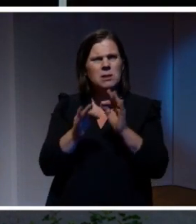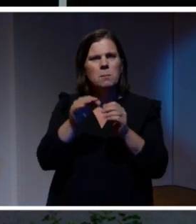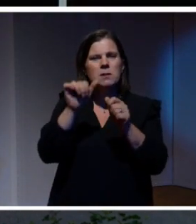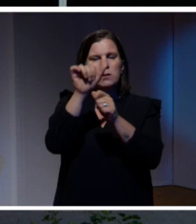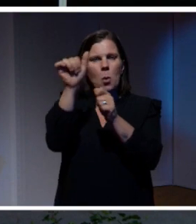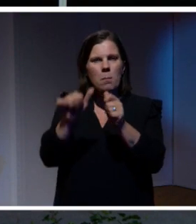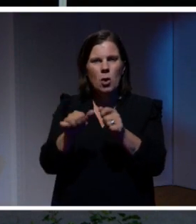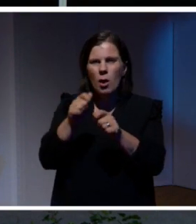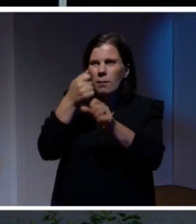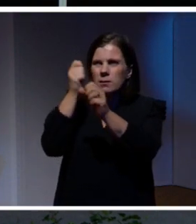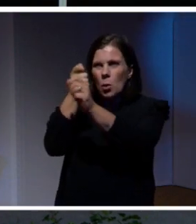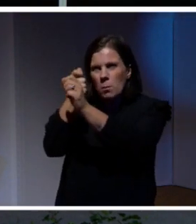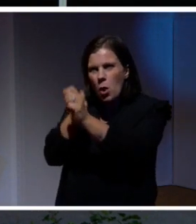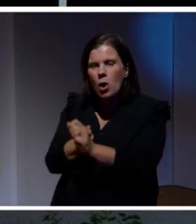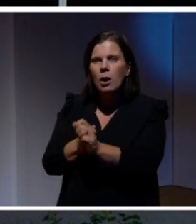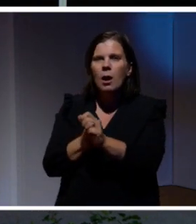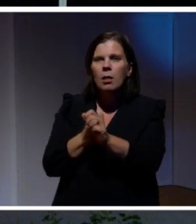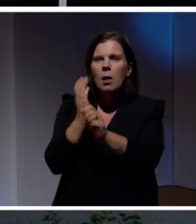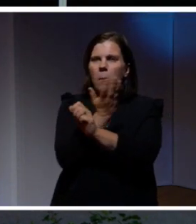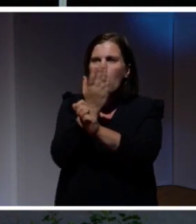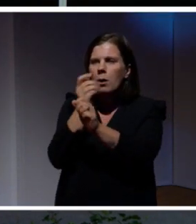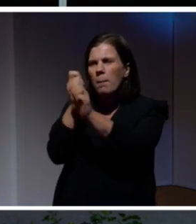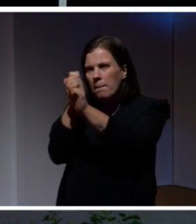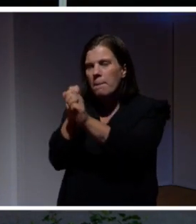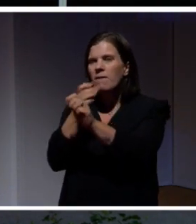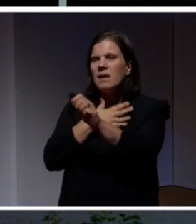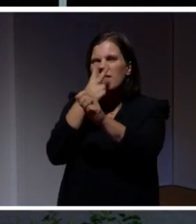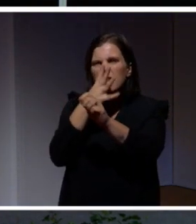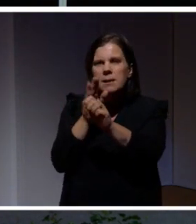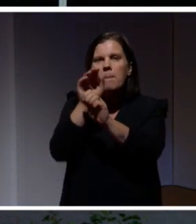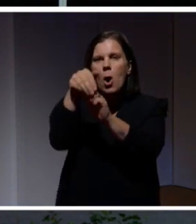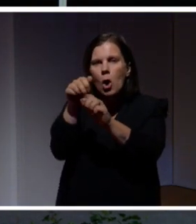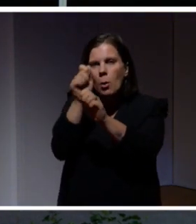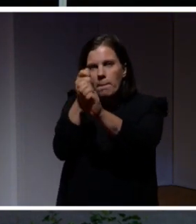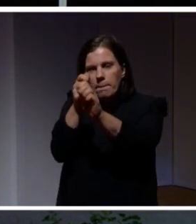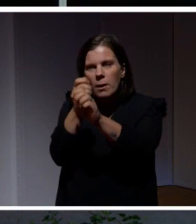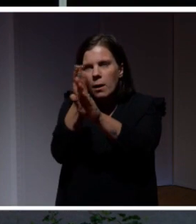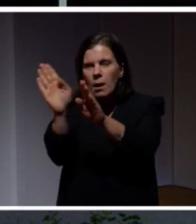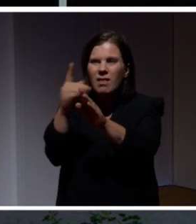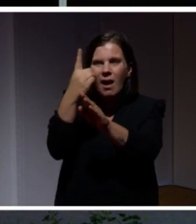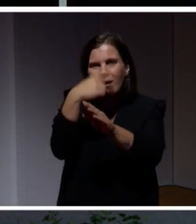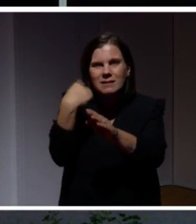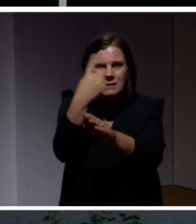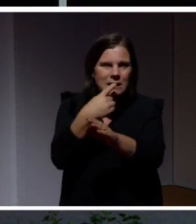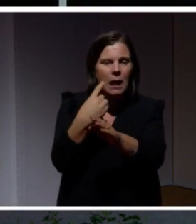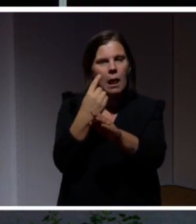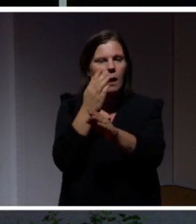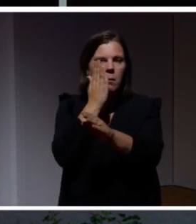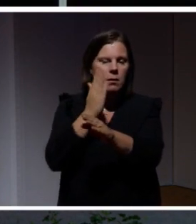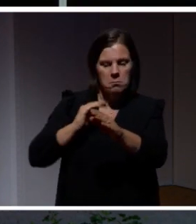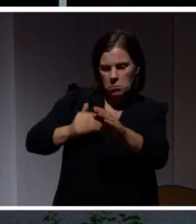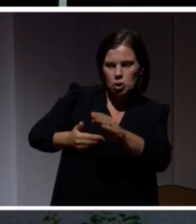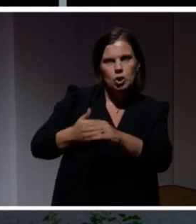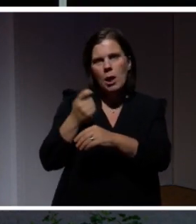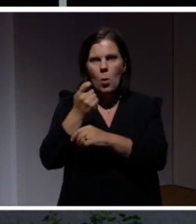bort delar av graniten för att blotta det som man vill visa i just det här fallet ett ansikte eller en byste. Så på